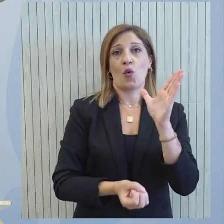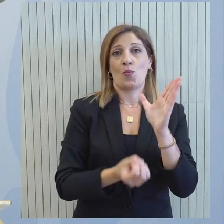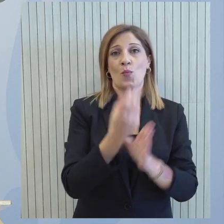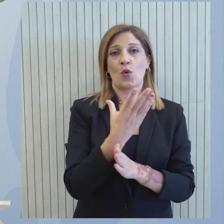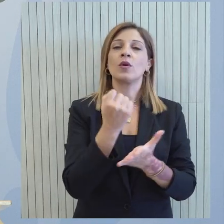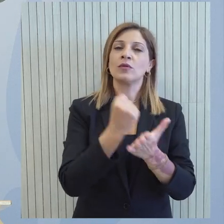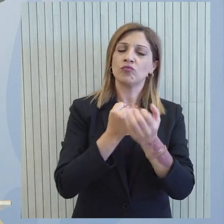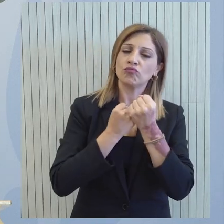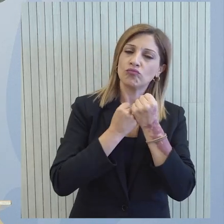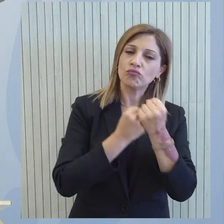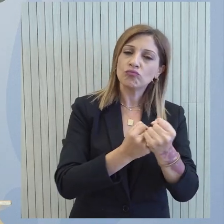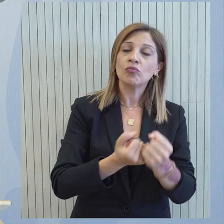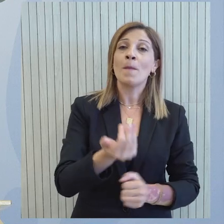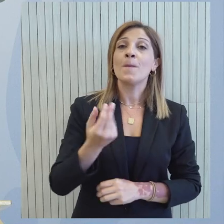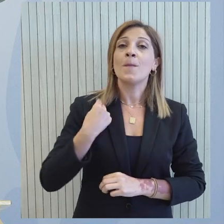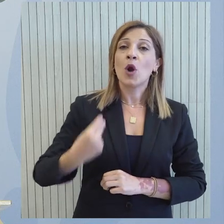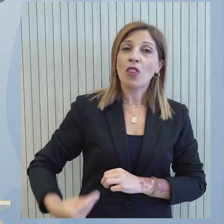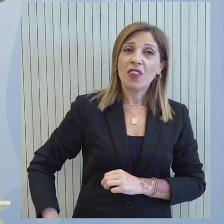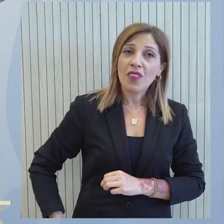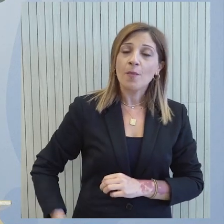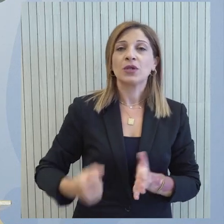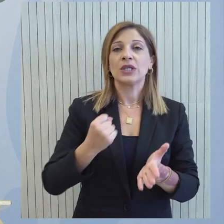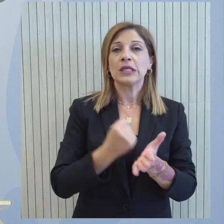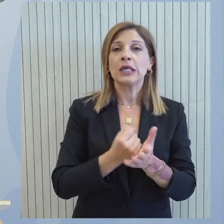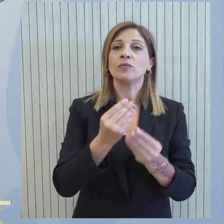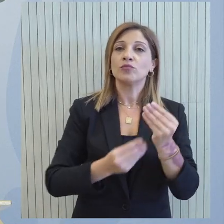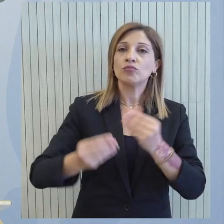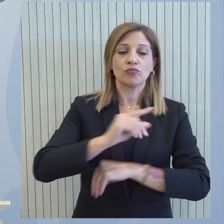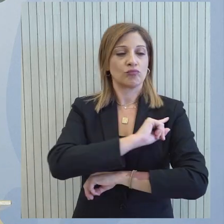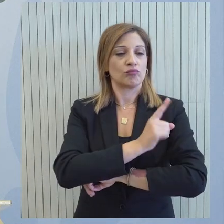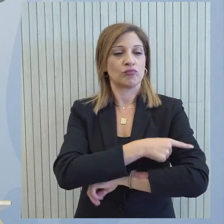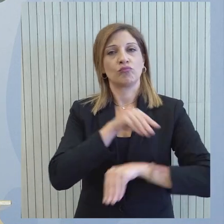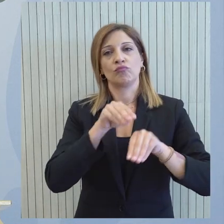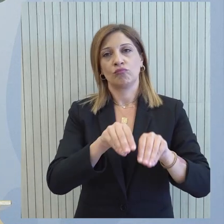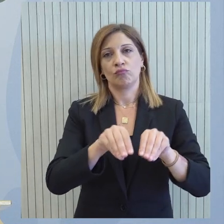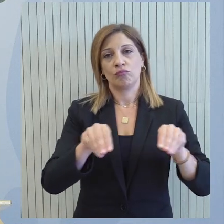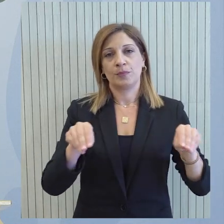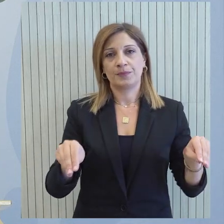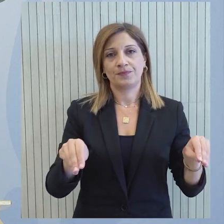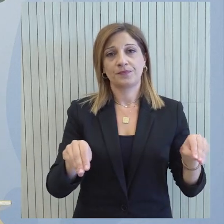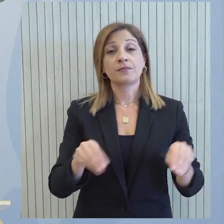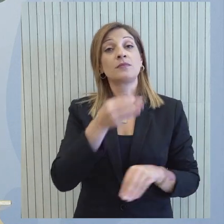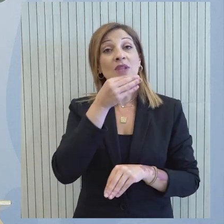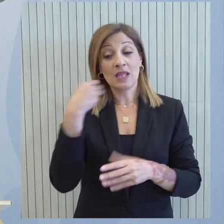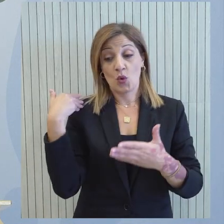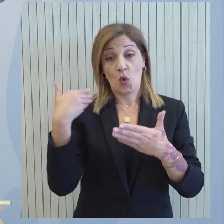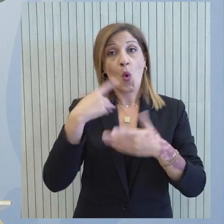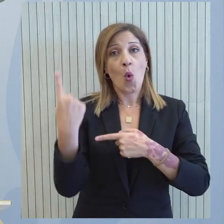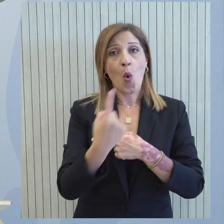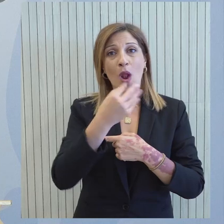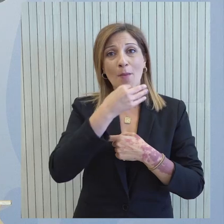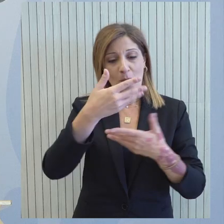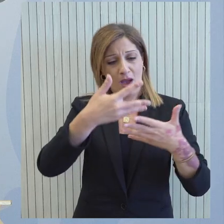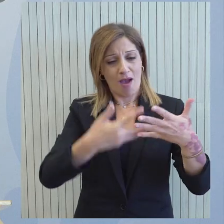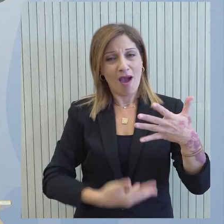στην περαιτέρω ενίσχυση και επέκταση της προτιμοτικής εκπαίδευσης και στην περαιτέρω ενδυνάμωση των εκπαιδευτικών μας. Οι προναφερθήσεις